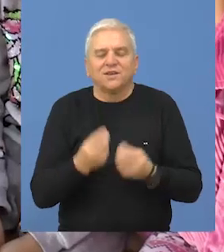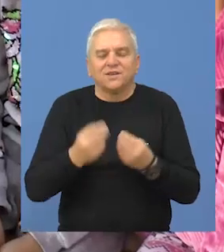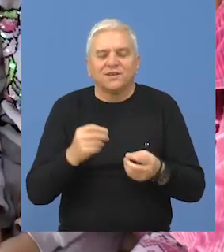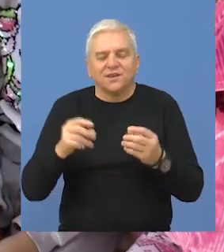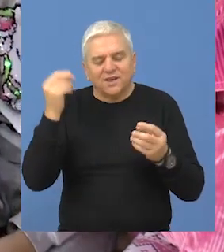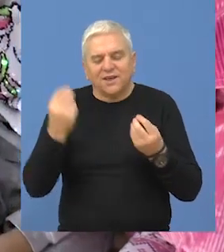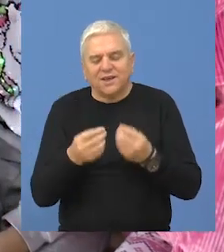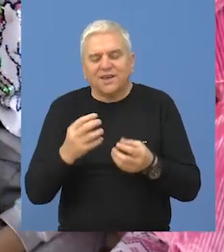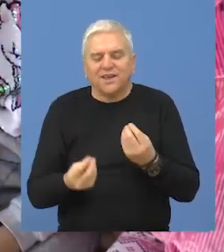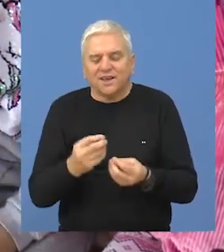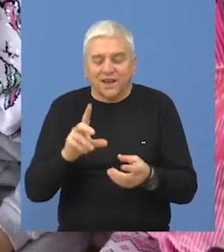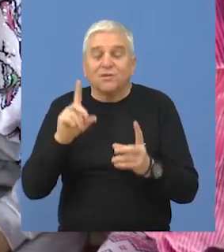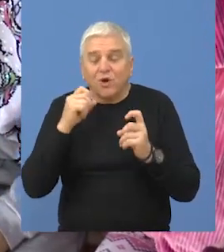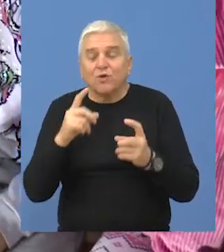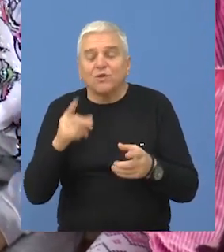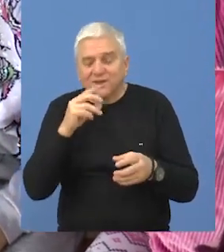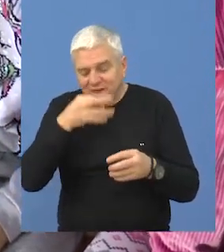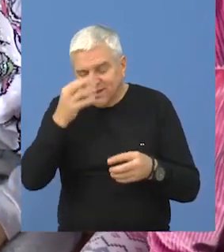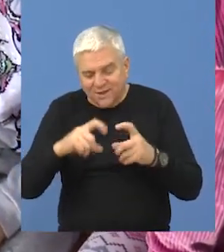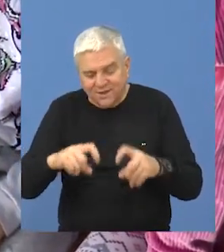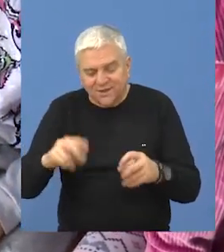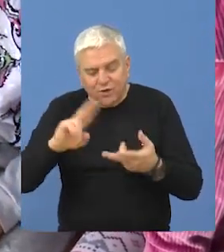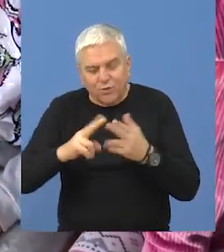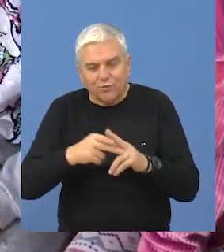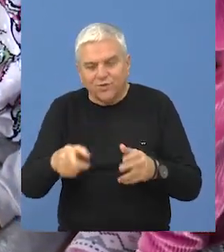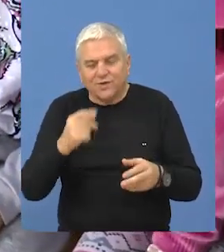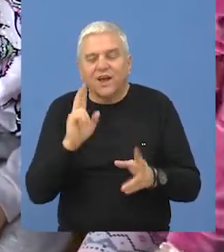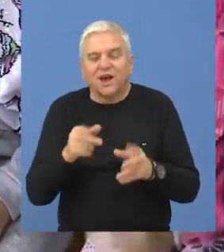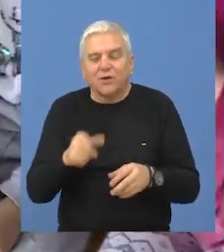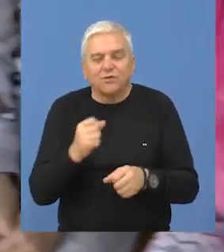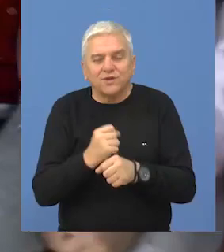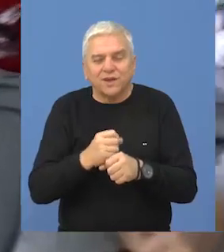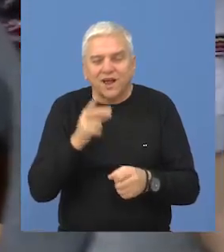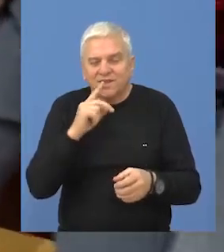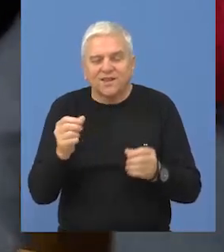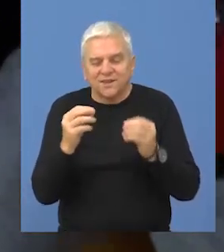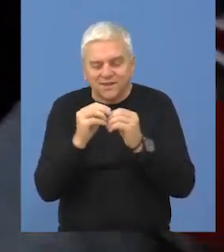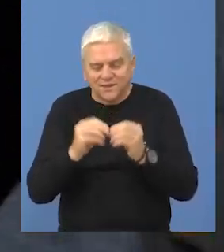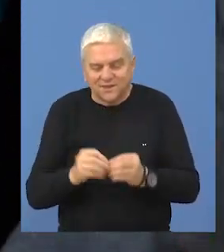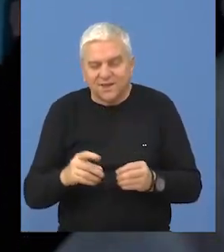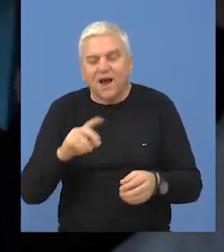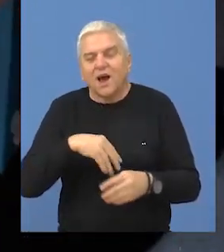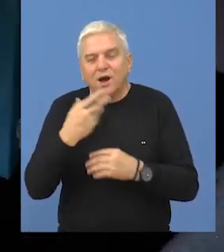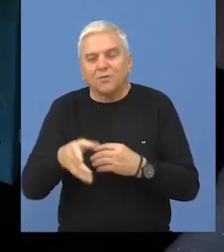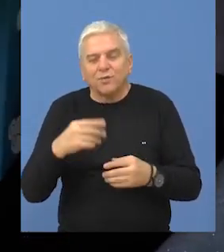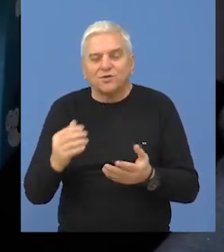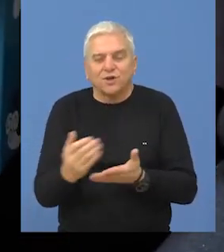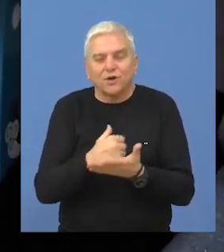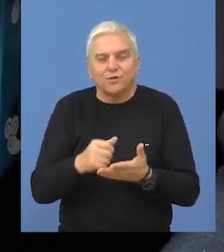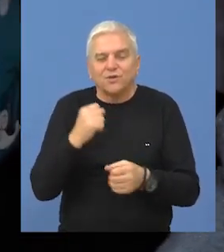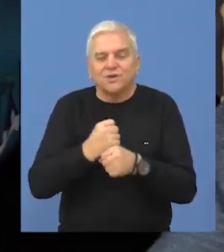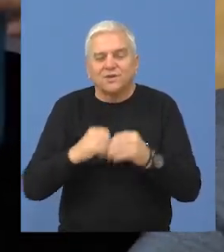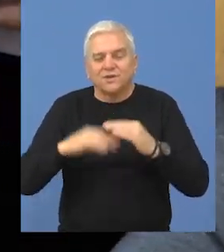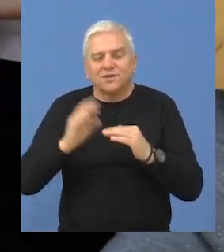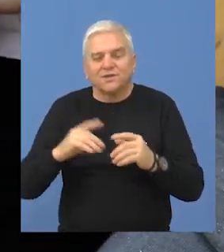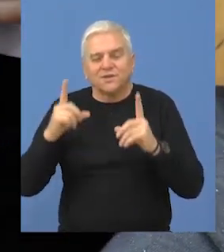svojevrsne didaktičke igračke, koje će najprej istražiti i upoznati se sa principima funkcionisanja rada i rukovanja, a služit